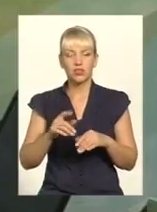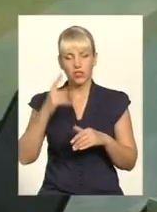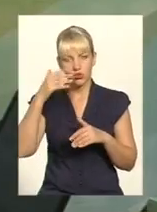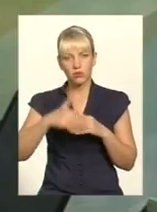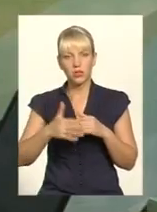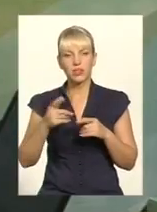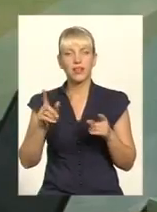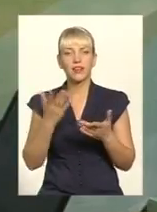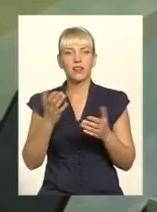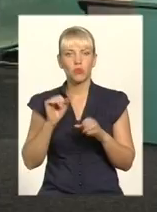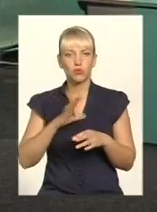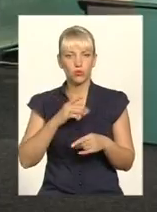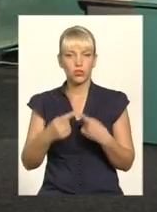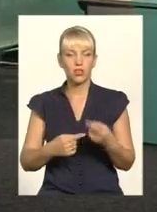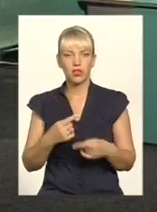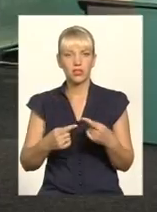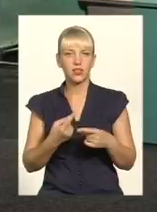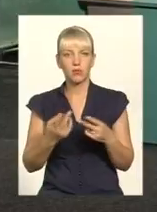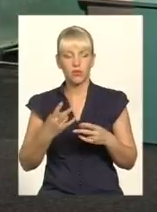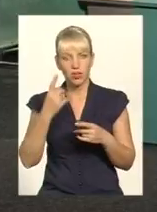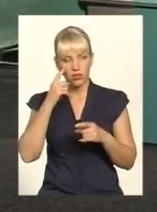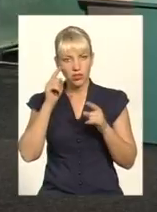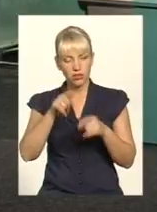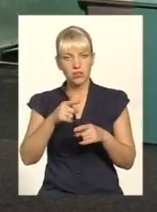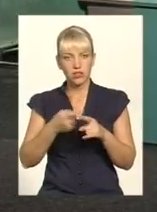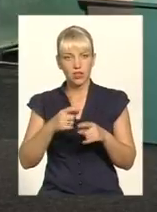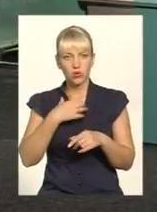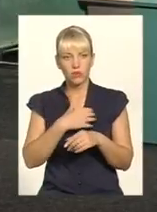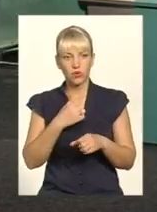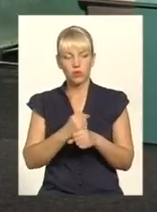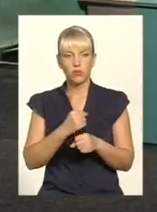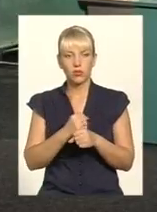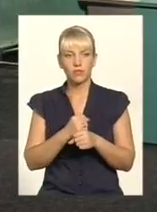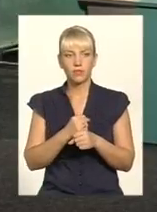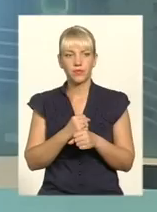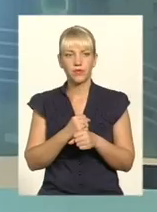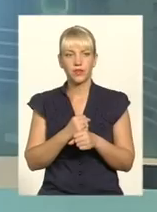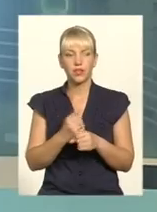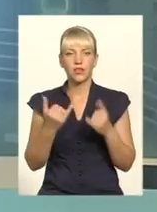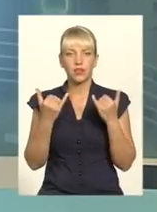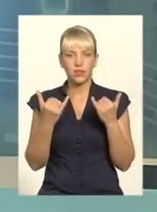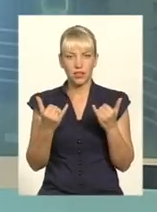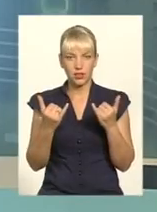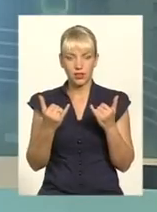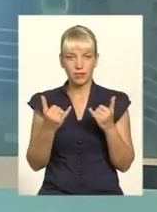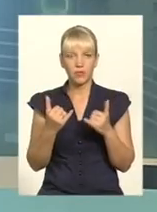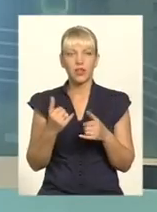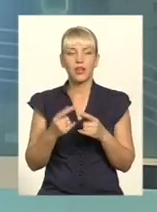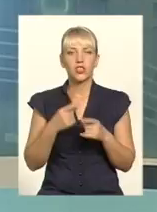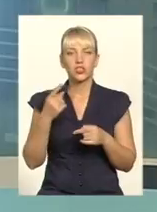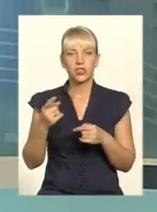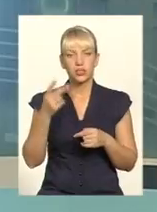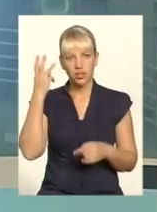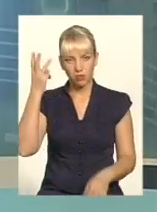наслідки. І потрібно на це націлювати основну роботу. Олександр Миколаївич, нині через Хмельничину